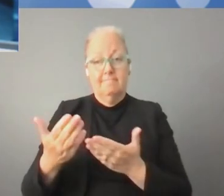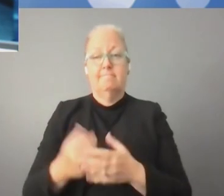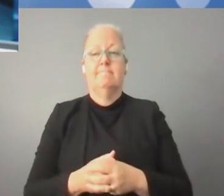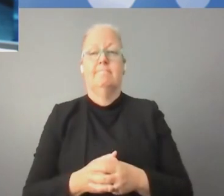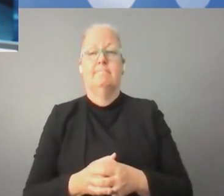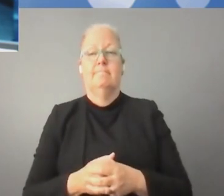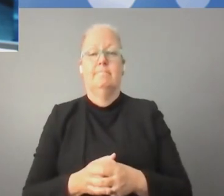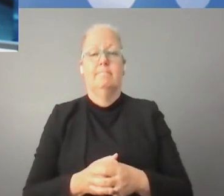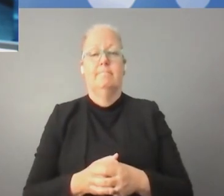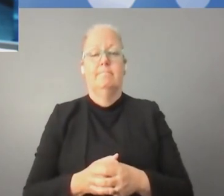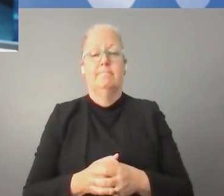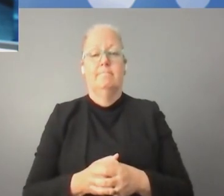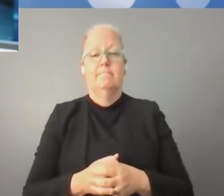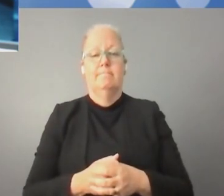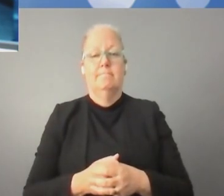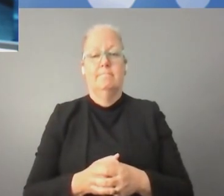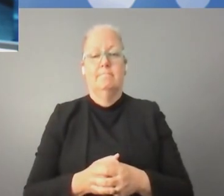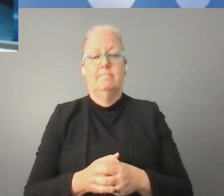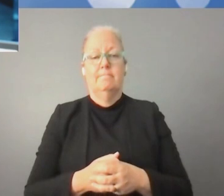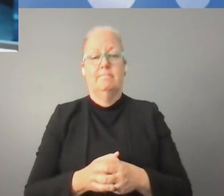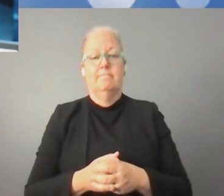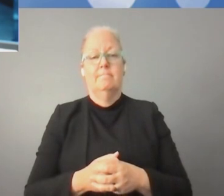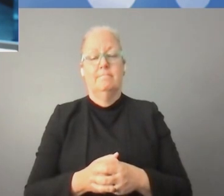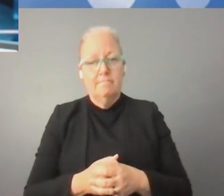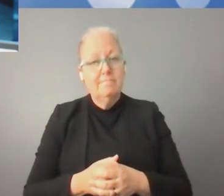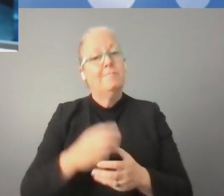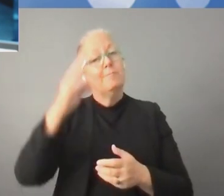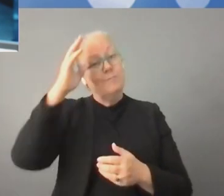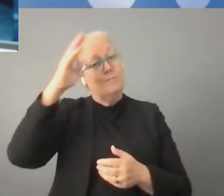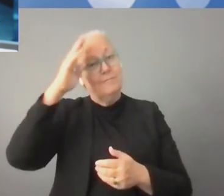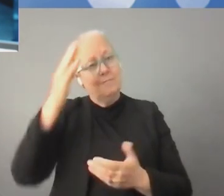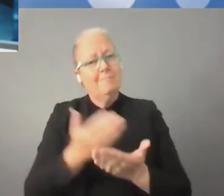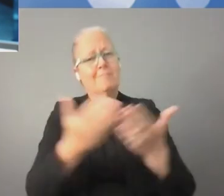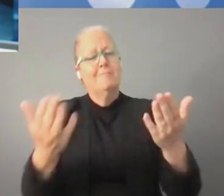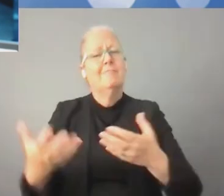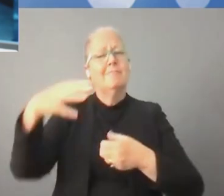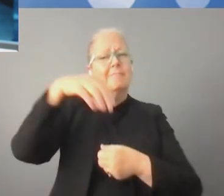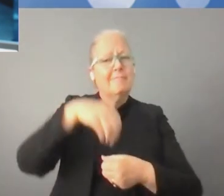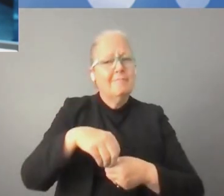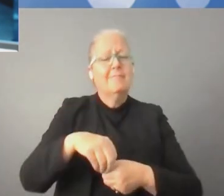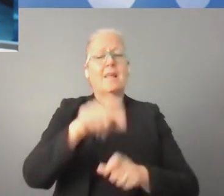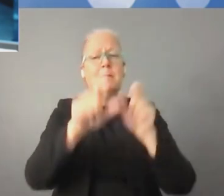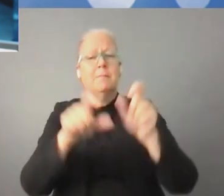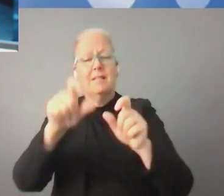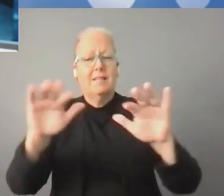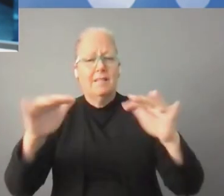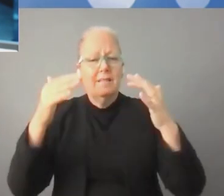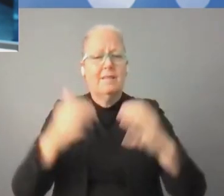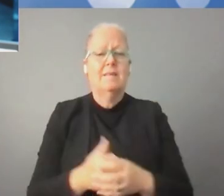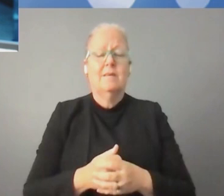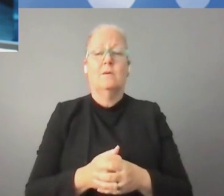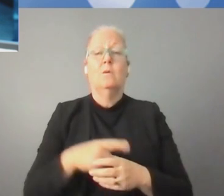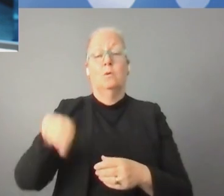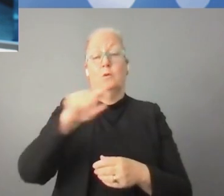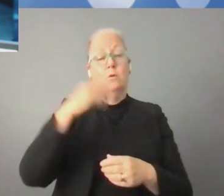نستمع إلى ما يقوله نائب رئيس الوزراء الروسي. أرحب بكم جميع